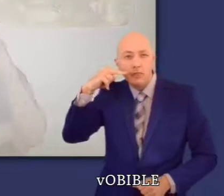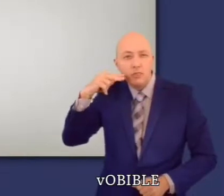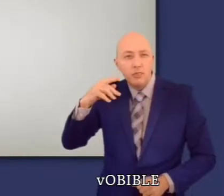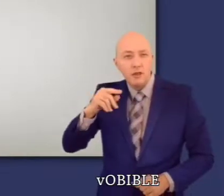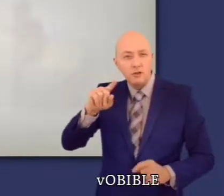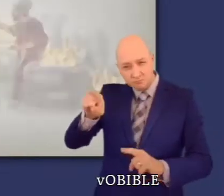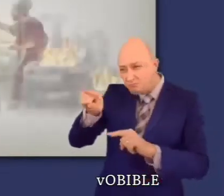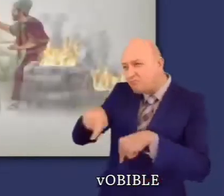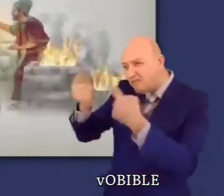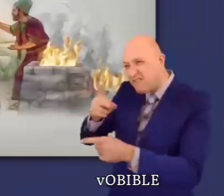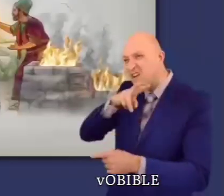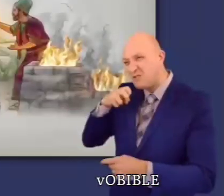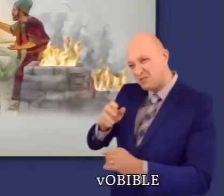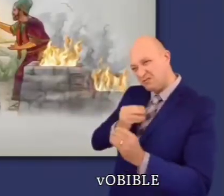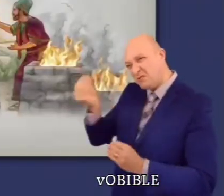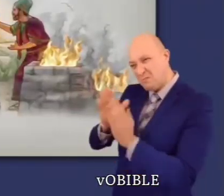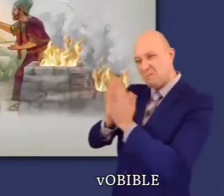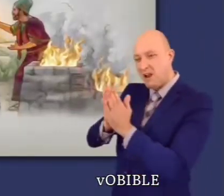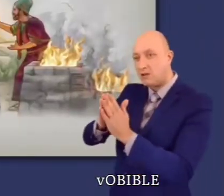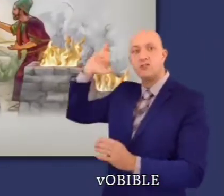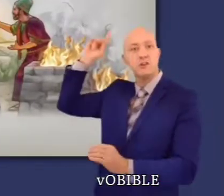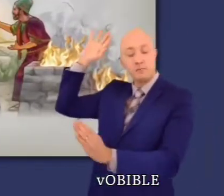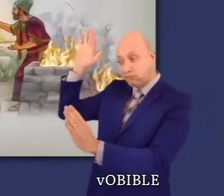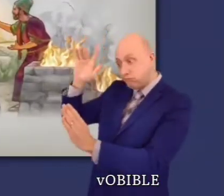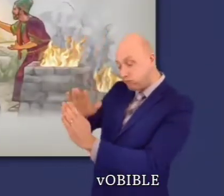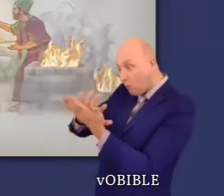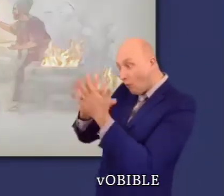Mais Jéhovah fait en sorte que Balaam prononce des bénédictions.